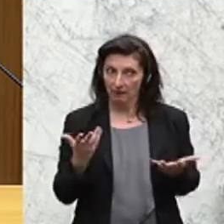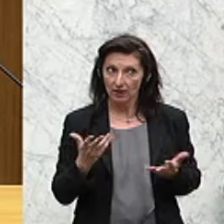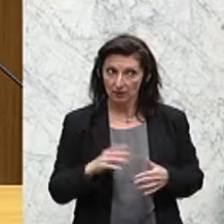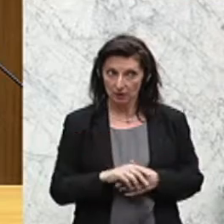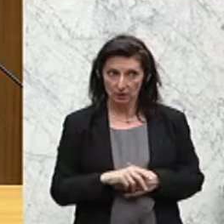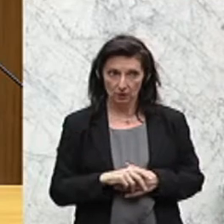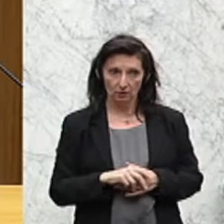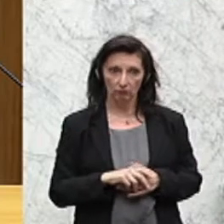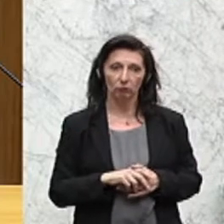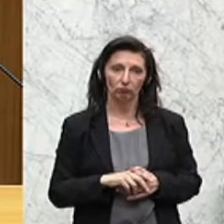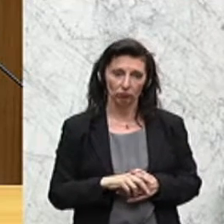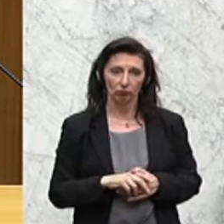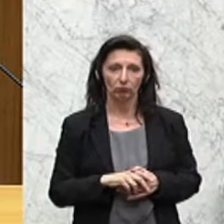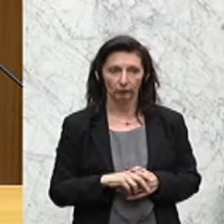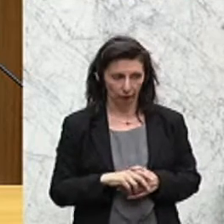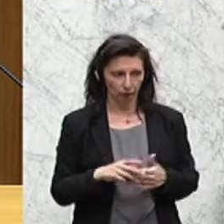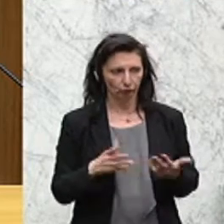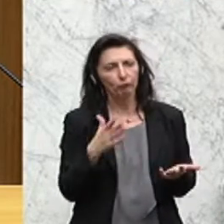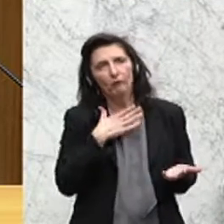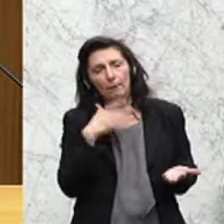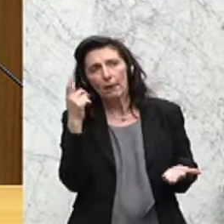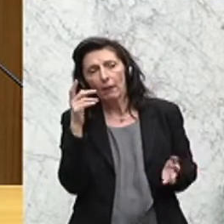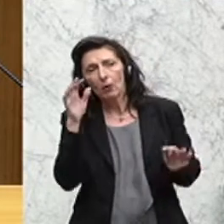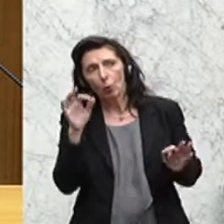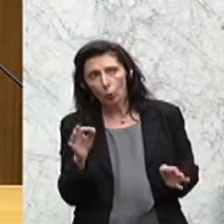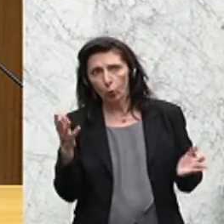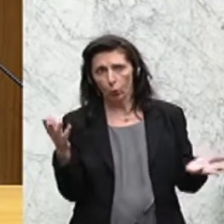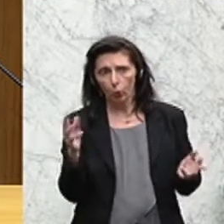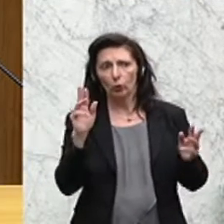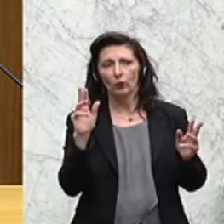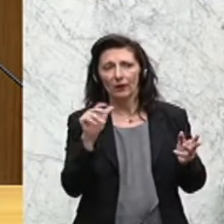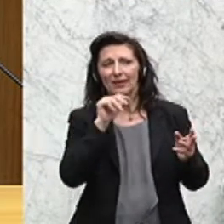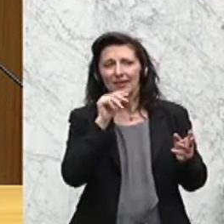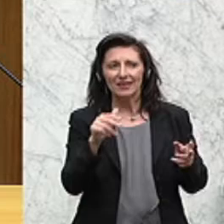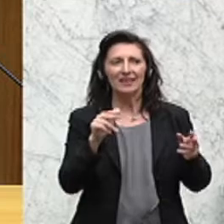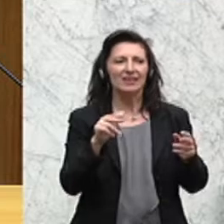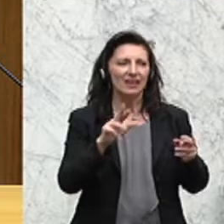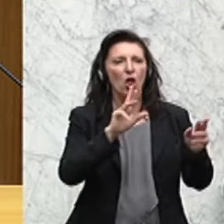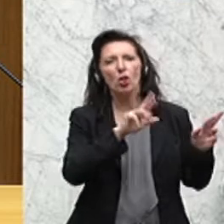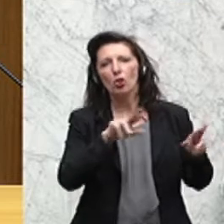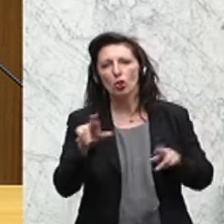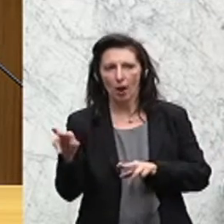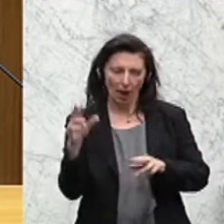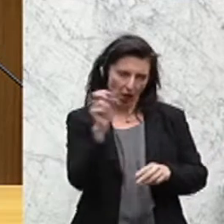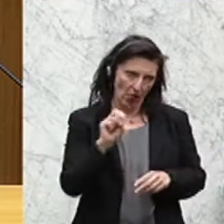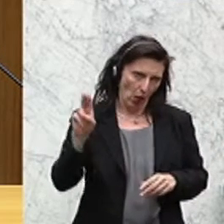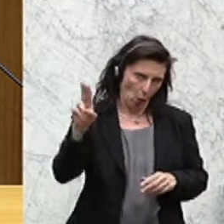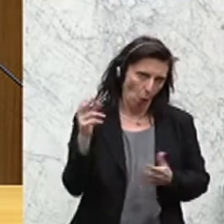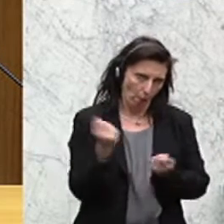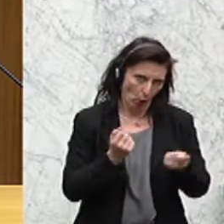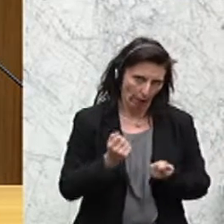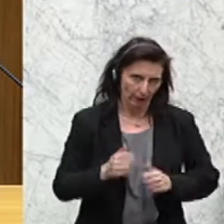ist etwas, was ich insofern gut finde, als es nicht der normalen vorherrschenden Mainstream-Politik der EU entspricht,